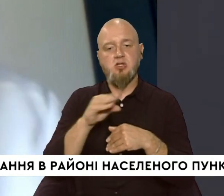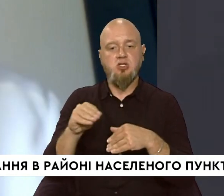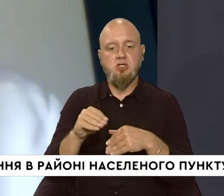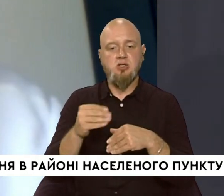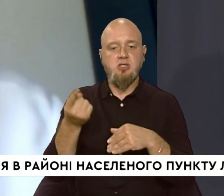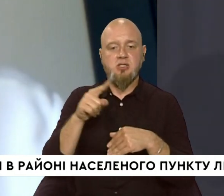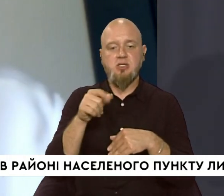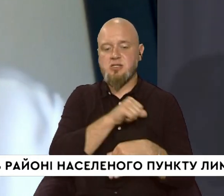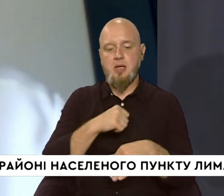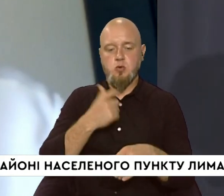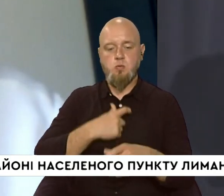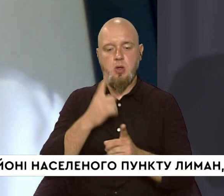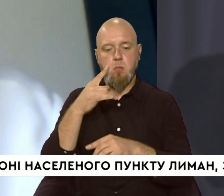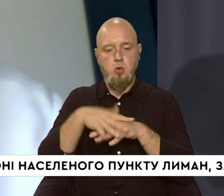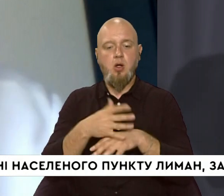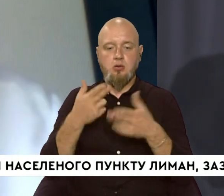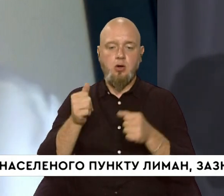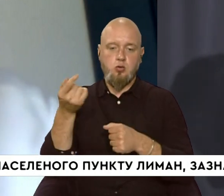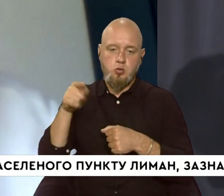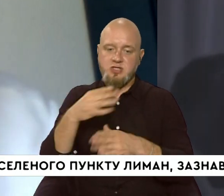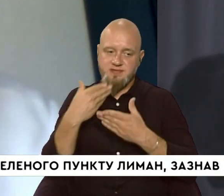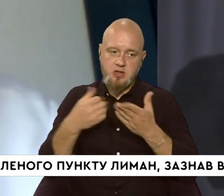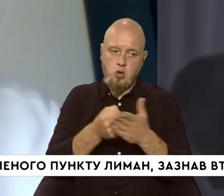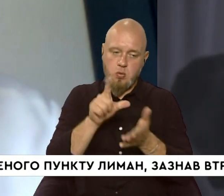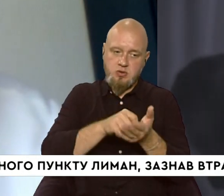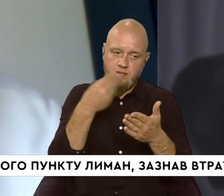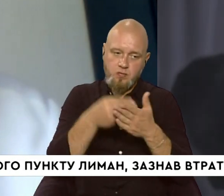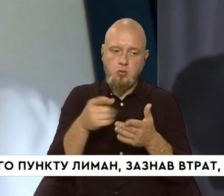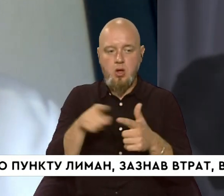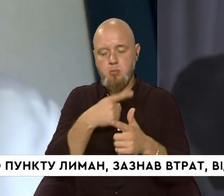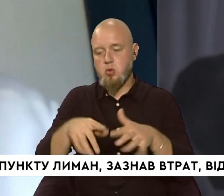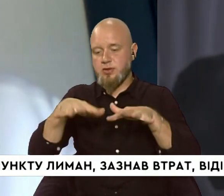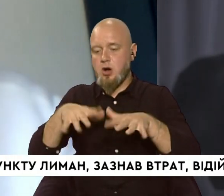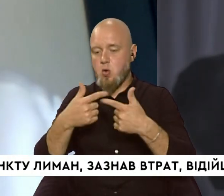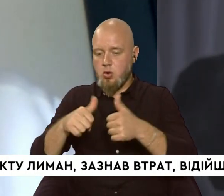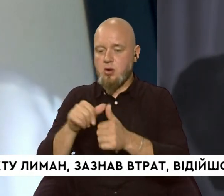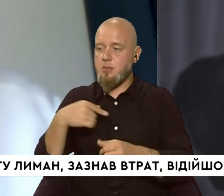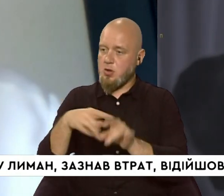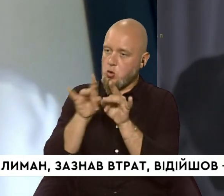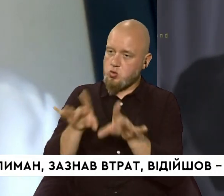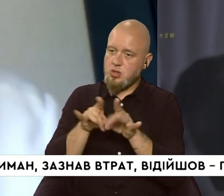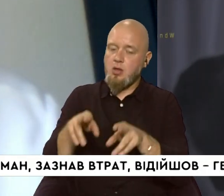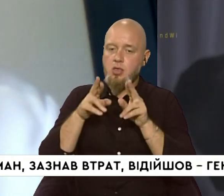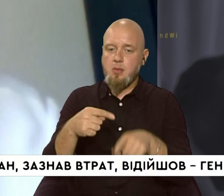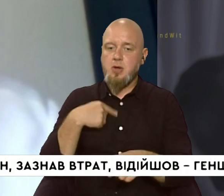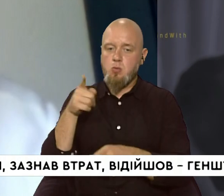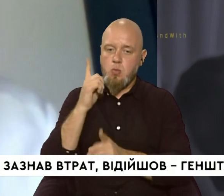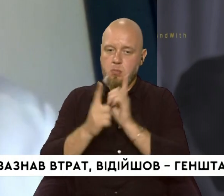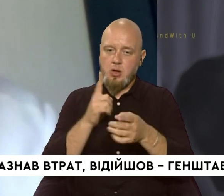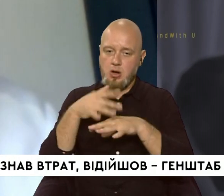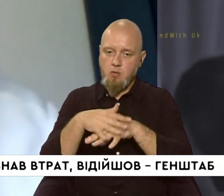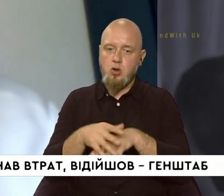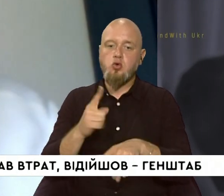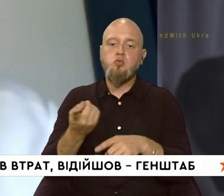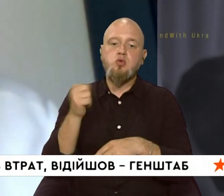сам собі прорахував. От тоді він звертається до пенсійного фонду або до територіального органу і ми розказуємо, як ми йому перерахували,